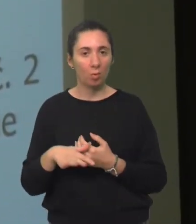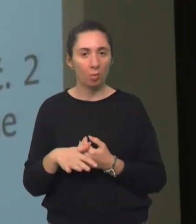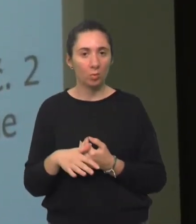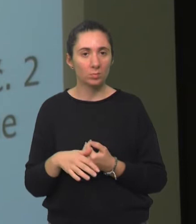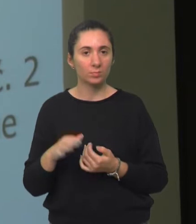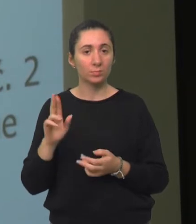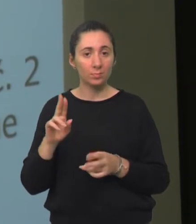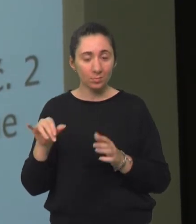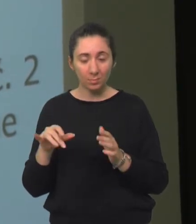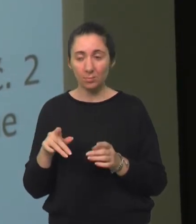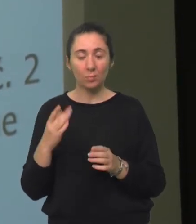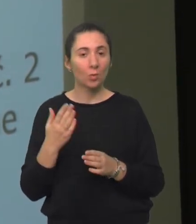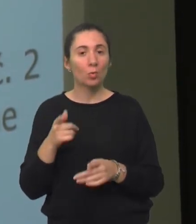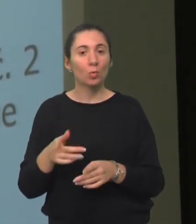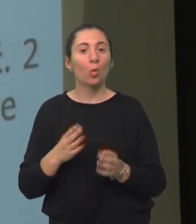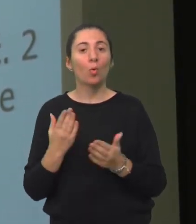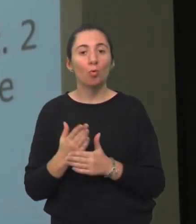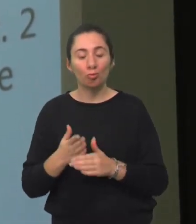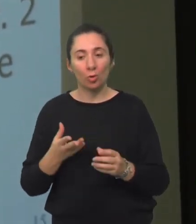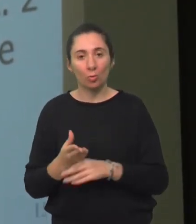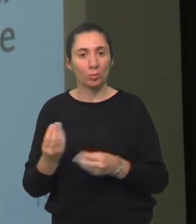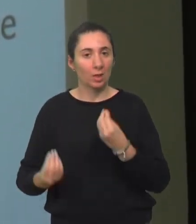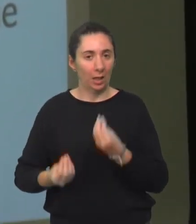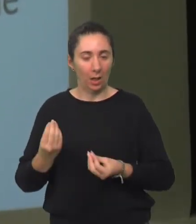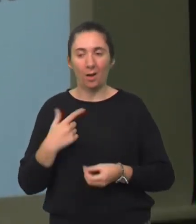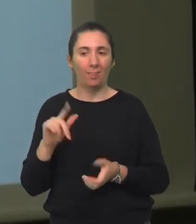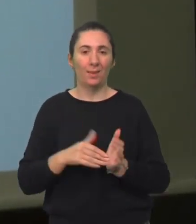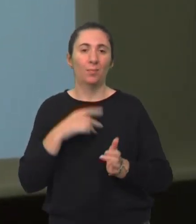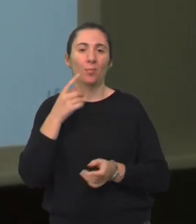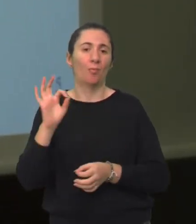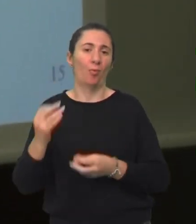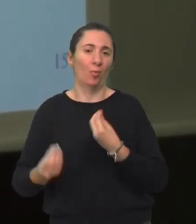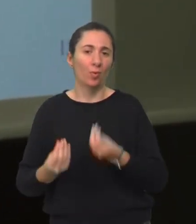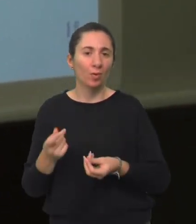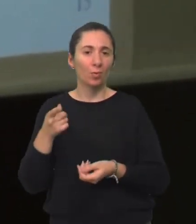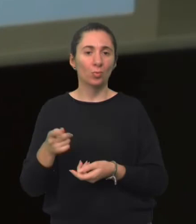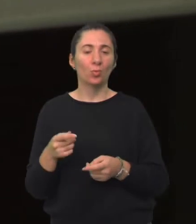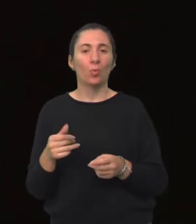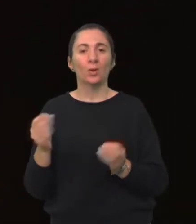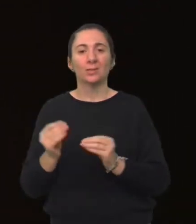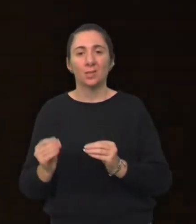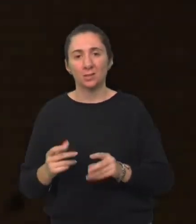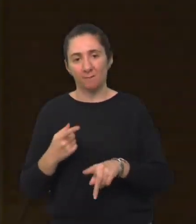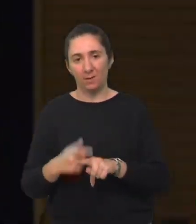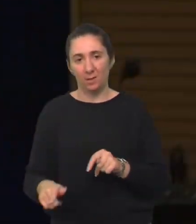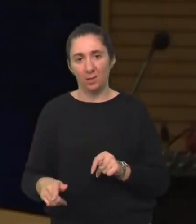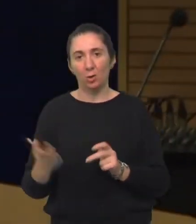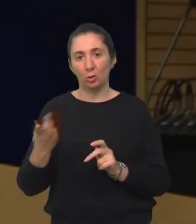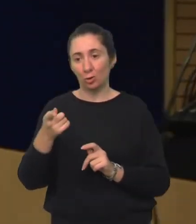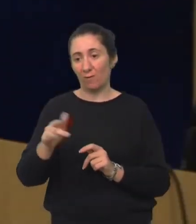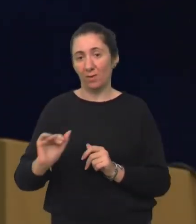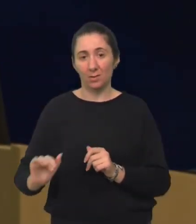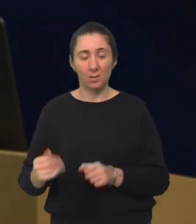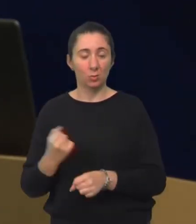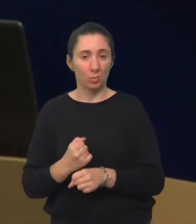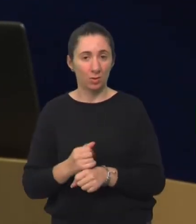Zapravo, pravilno poticanje djeteta uvijek ide kroz igru. Mislim da ja vama o igri puno ne trebam govoriti, jer to je sastavni dio onoga što vi sa